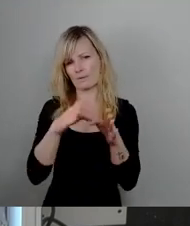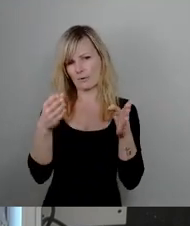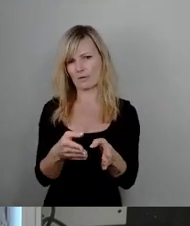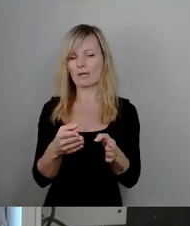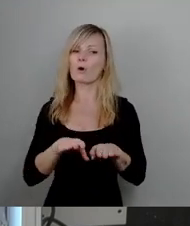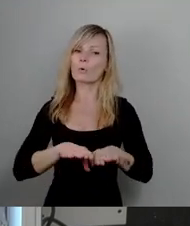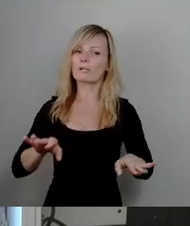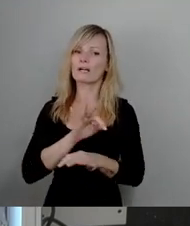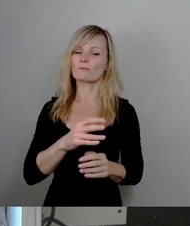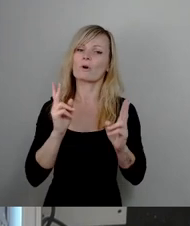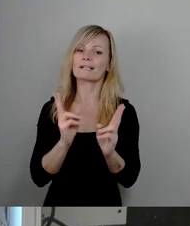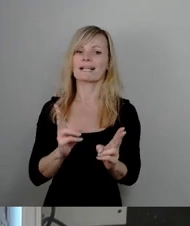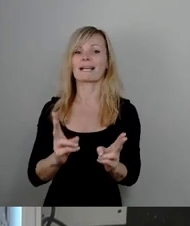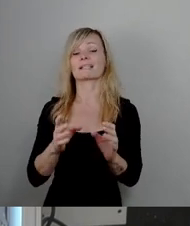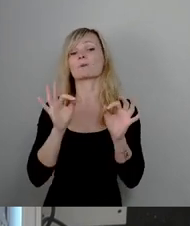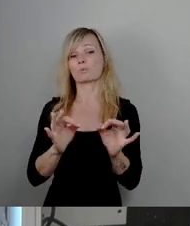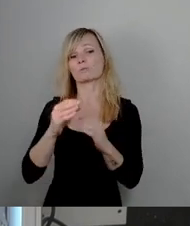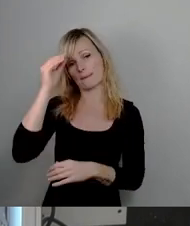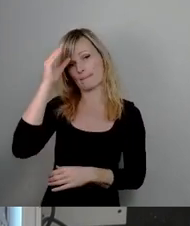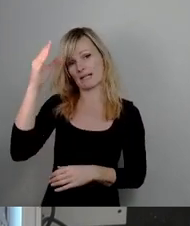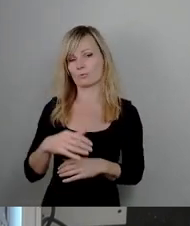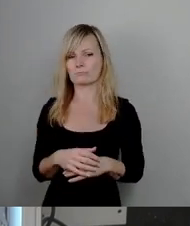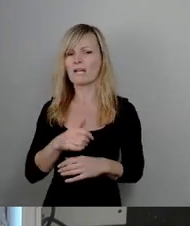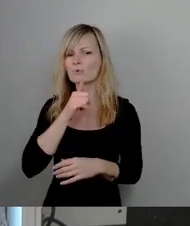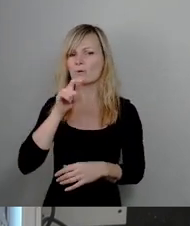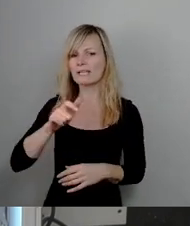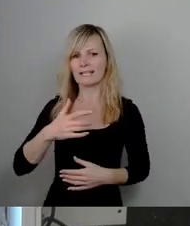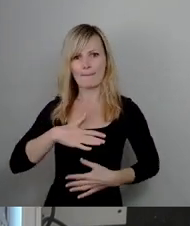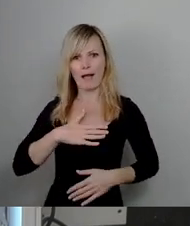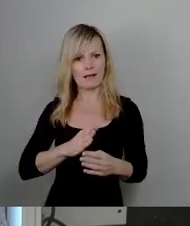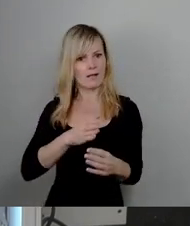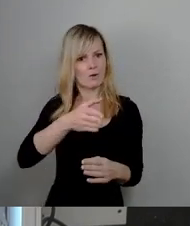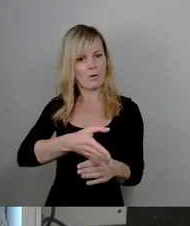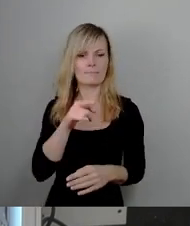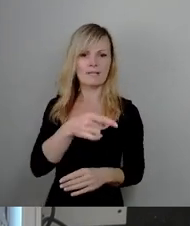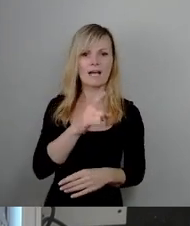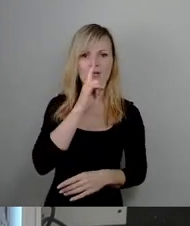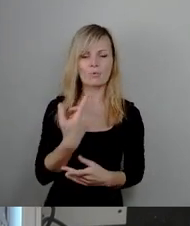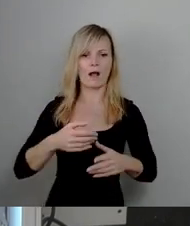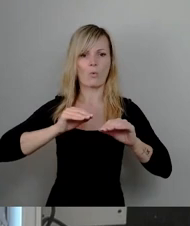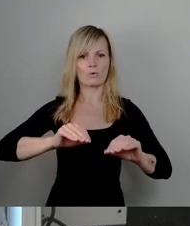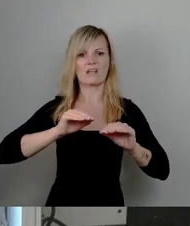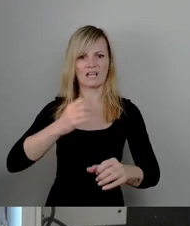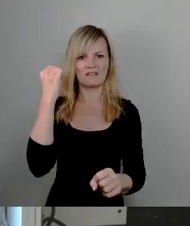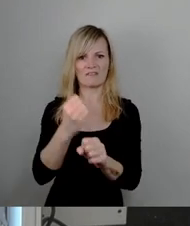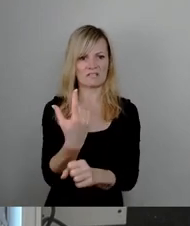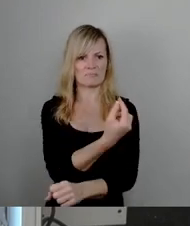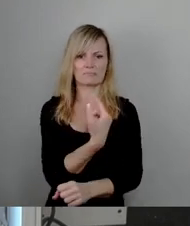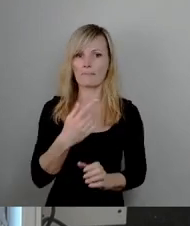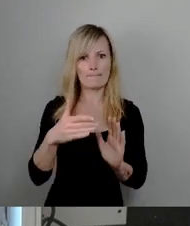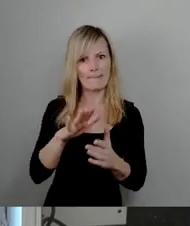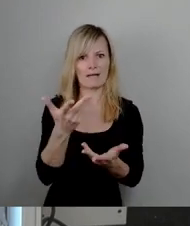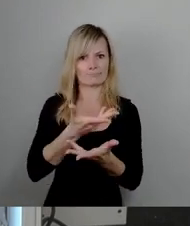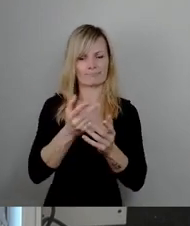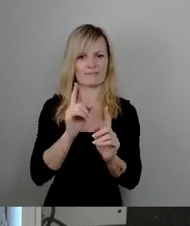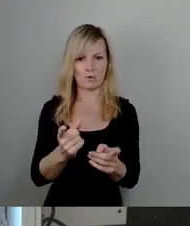Gebäude, in das die Jugendlichen auch gerne kommen und an dem mehr passiert als stumpf, den Lehrplan abzuackern. Wir schaffen